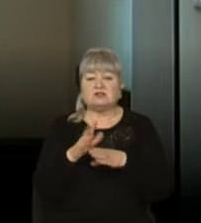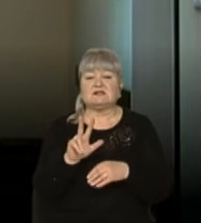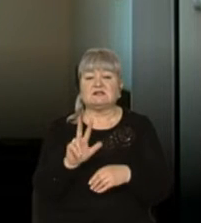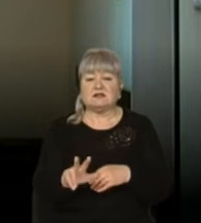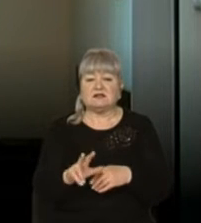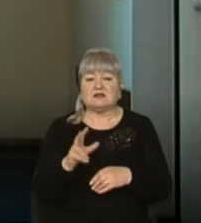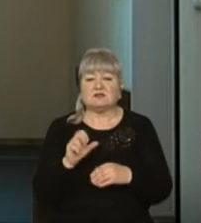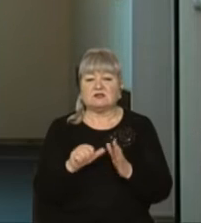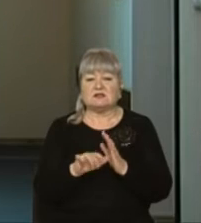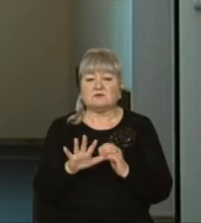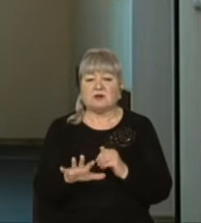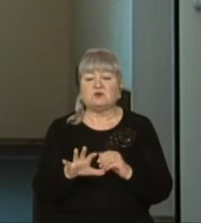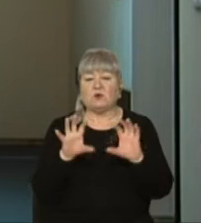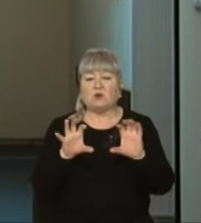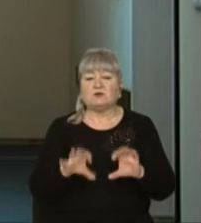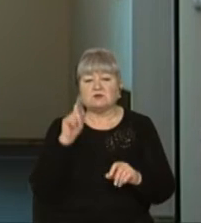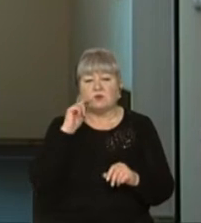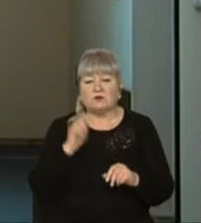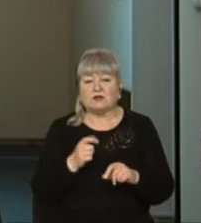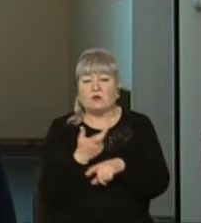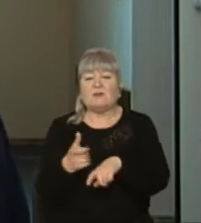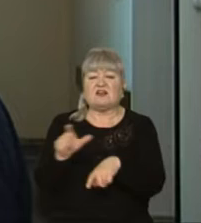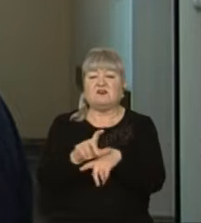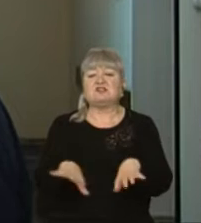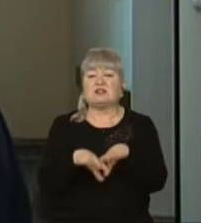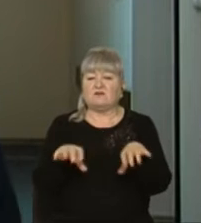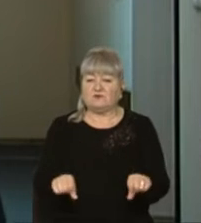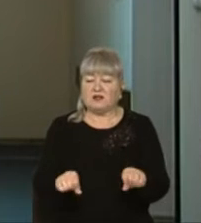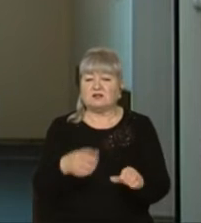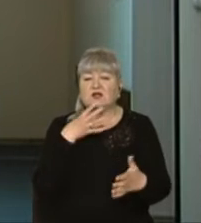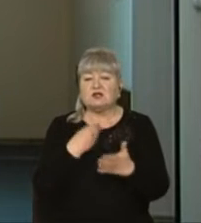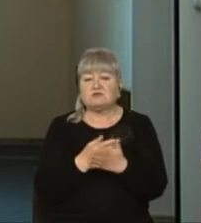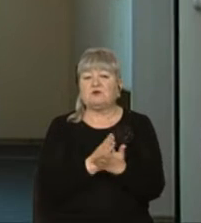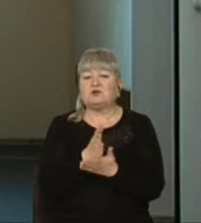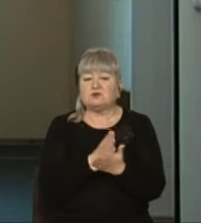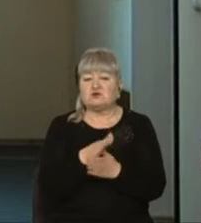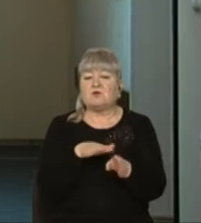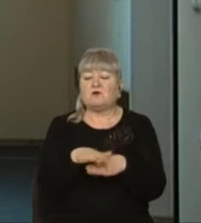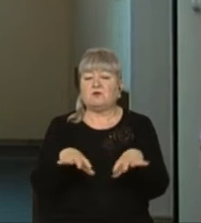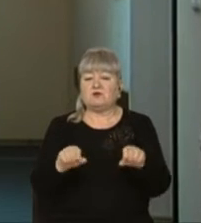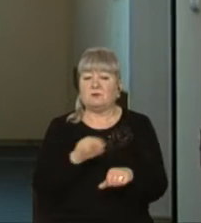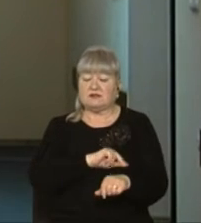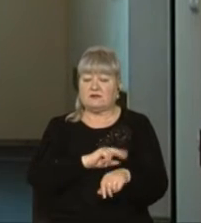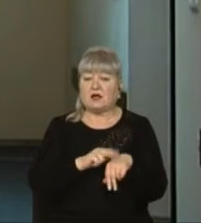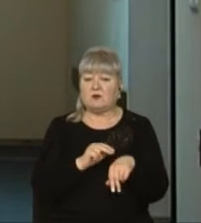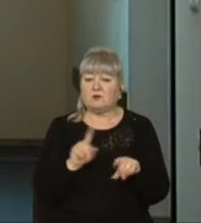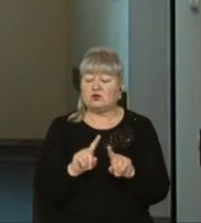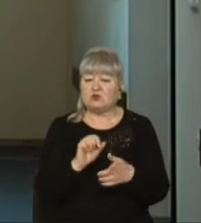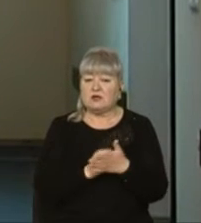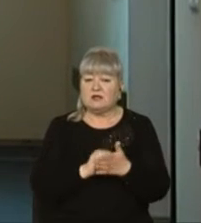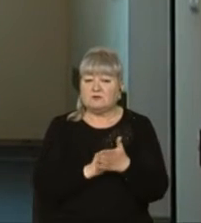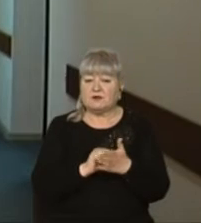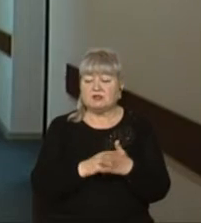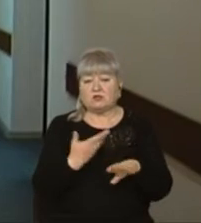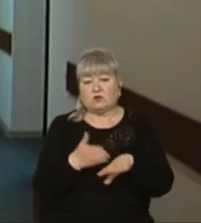365 Кримінального кодексу України. А саме перевищення влади та своїх службових повноважень працівниками поліції, що спричинило